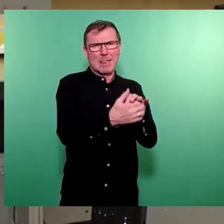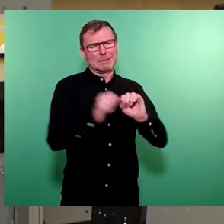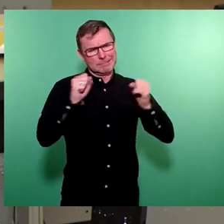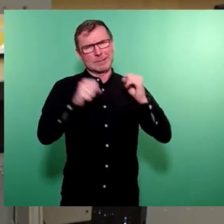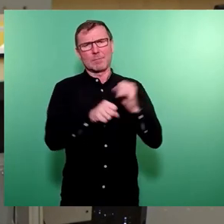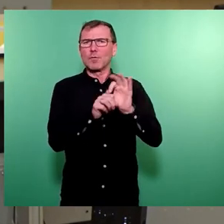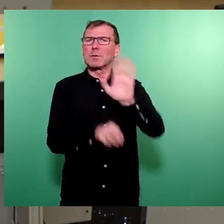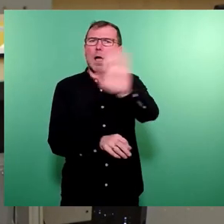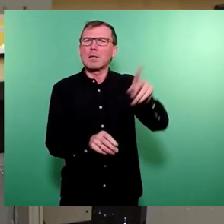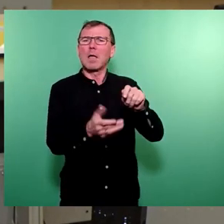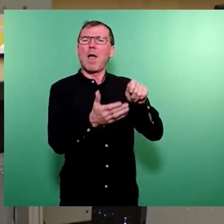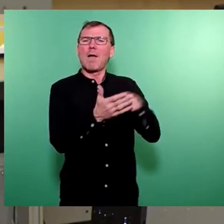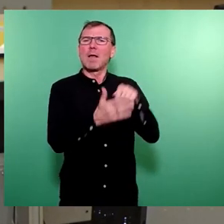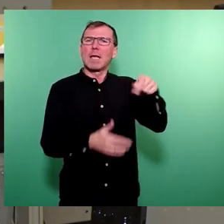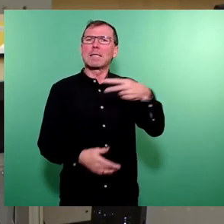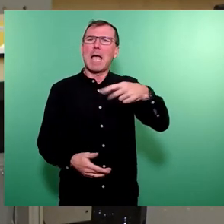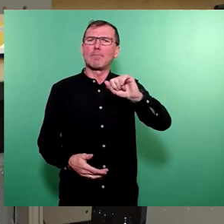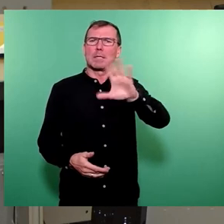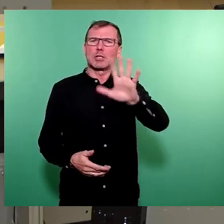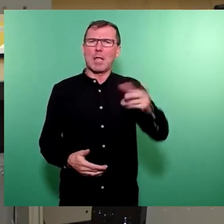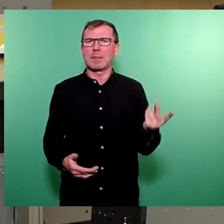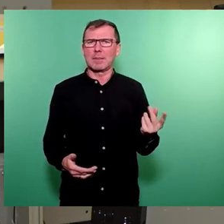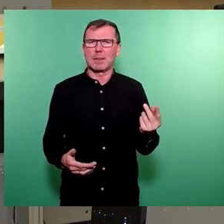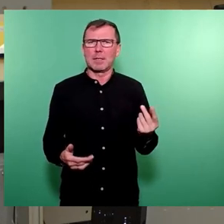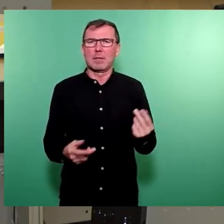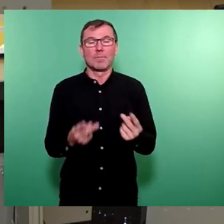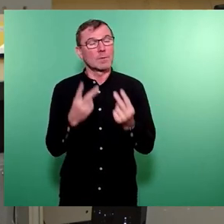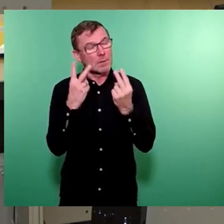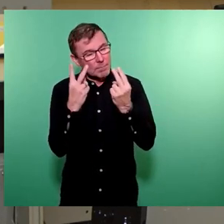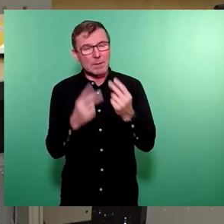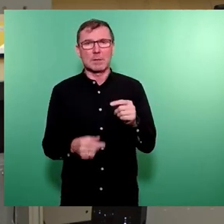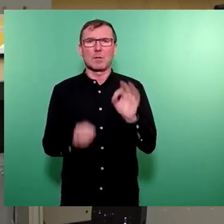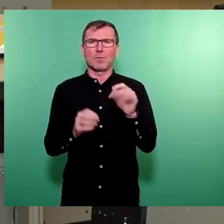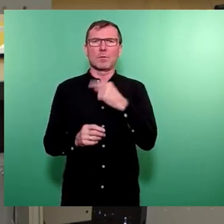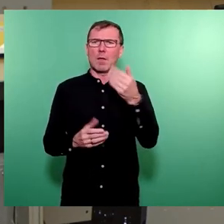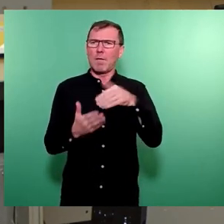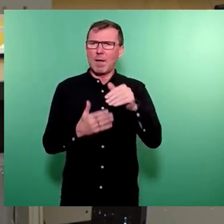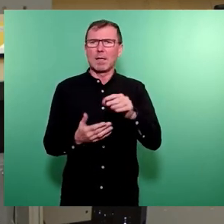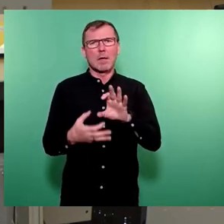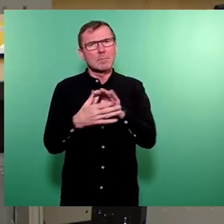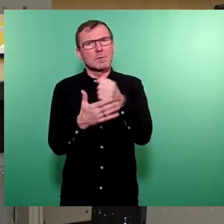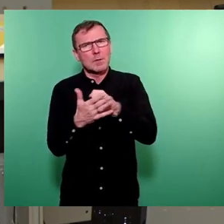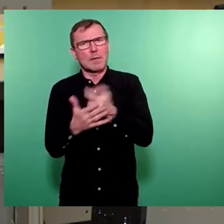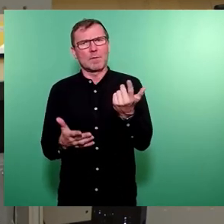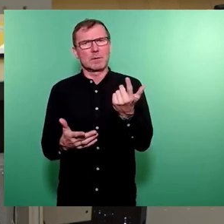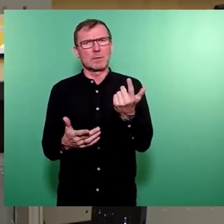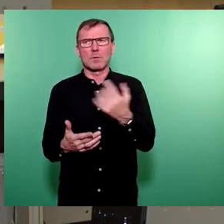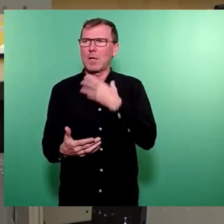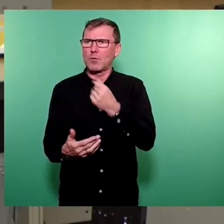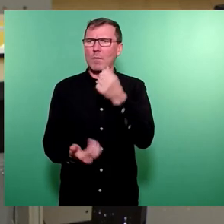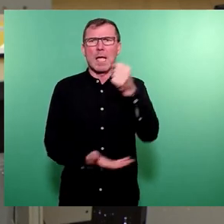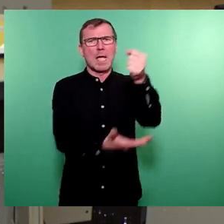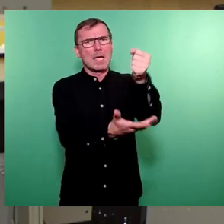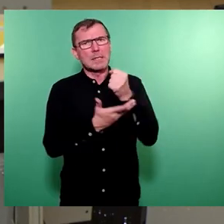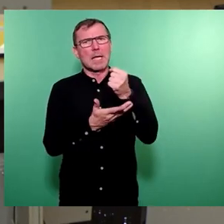Wählerinnen und Wähler in Pieschen. Und das ist selbstverständlich richtig und wichtig, dort auch weiter dran zu bleiben und das entsprechend notwendige Geld zur